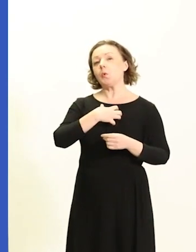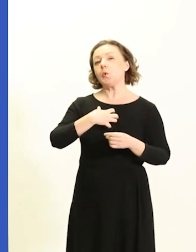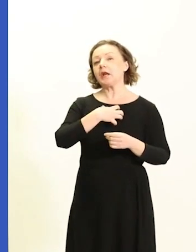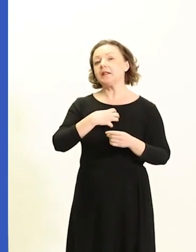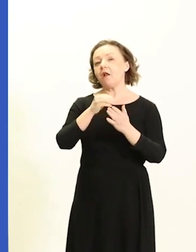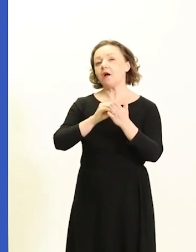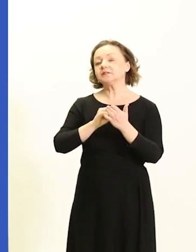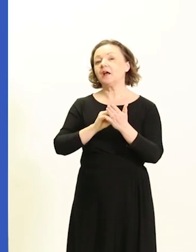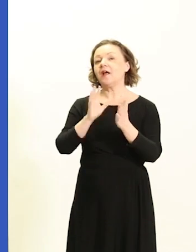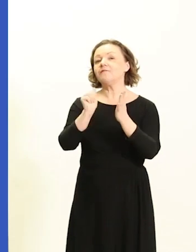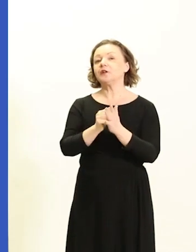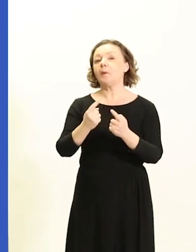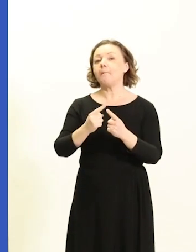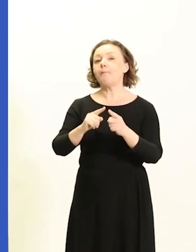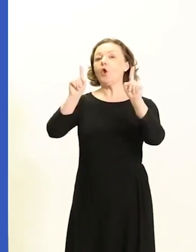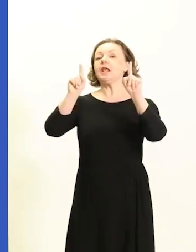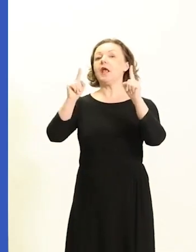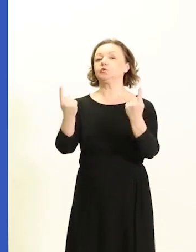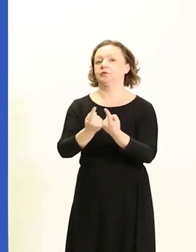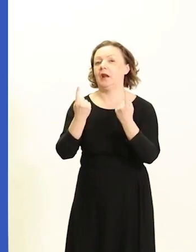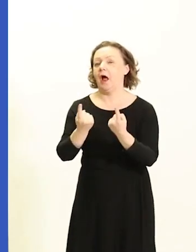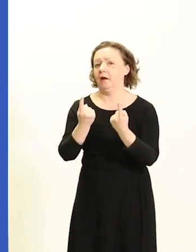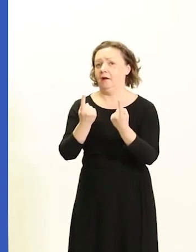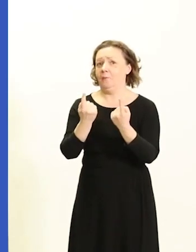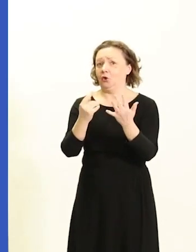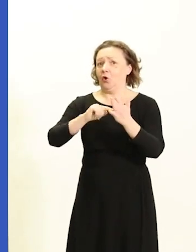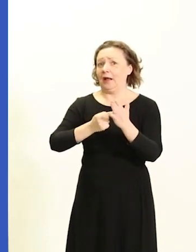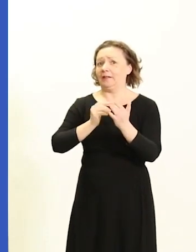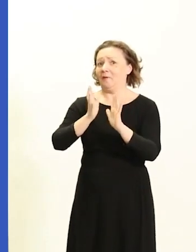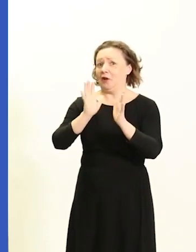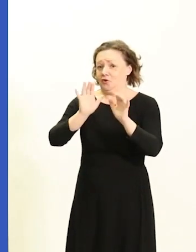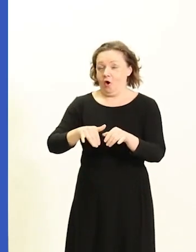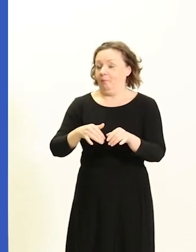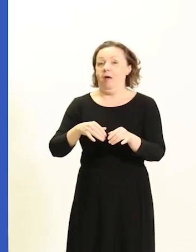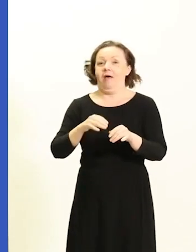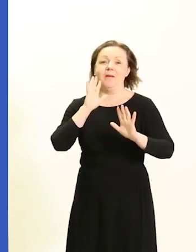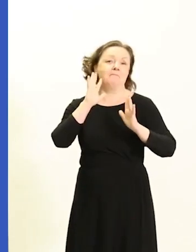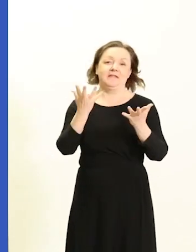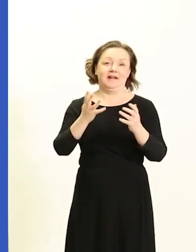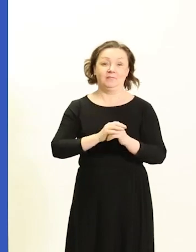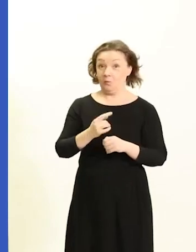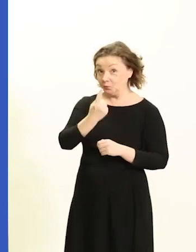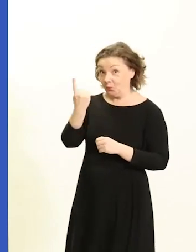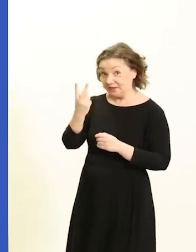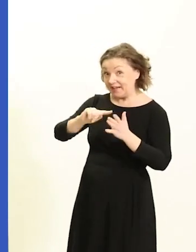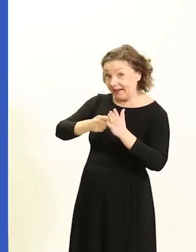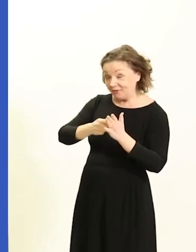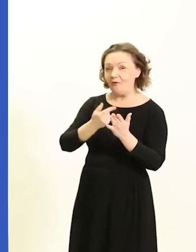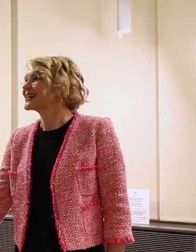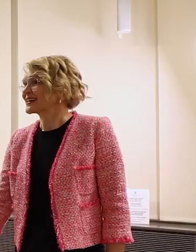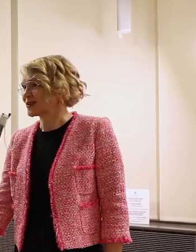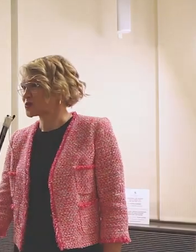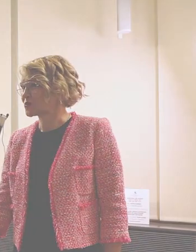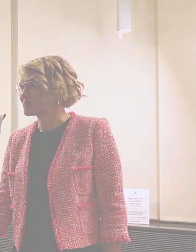poikkeustilanne, tai poikkeuksellinen, mutta siihenkään ei enää pysty. Ei pysty luvut perässä. Tuhansia kuitenkin. Tuhansia varmasti.